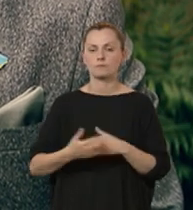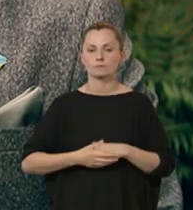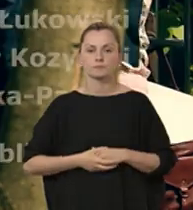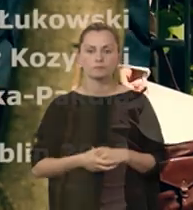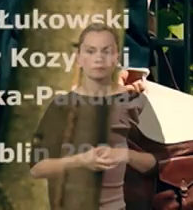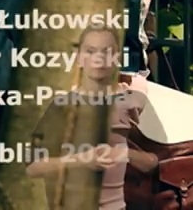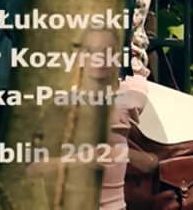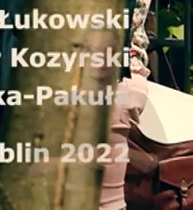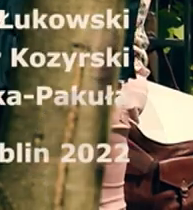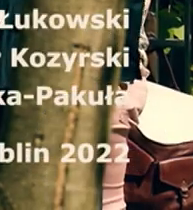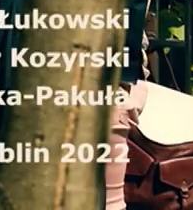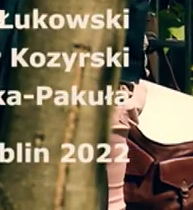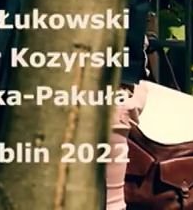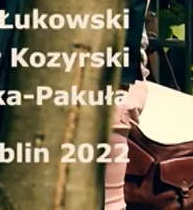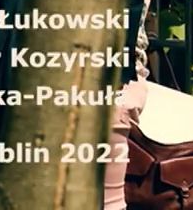łatwiejszy.